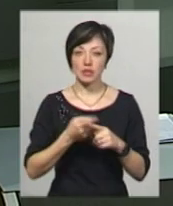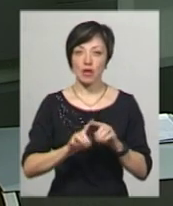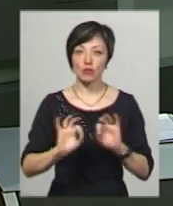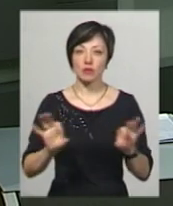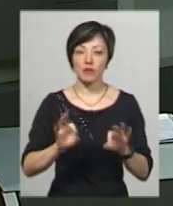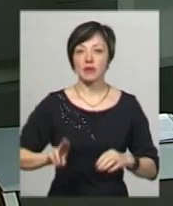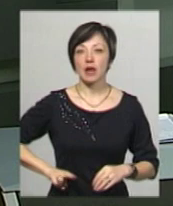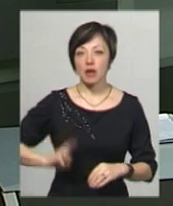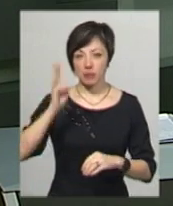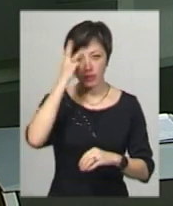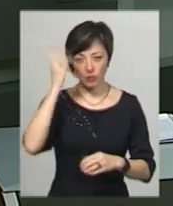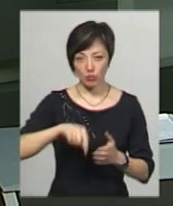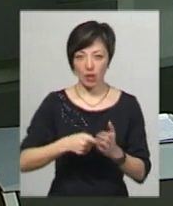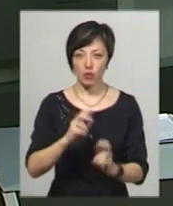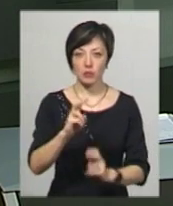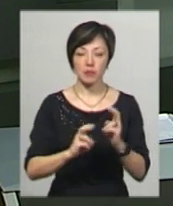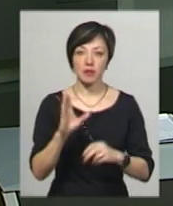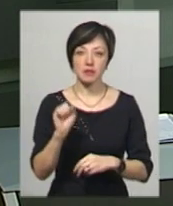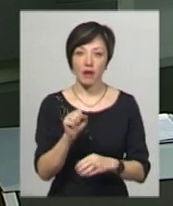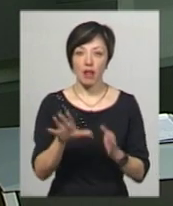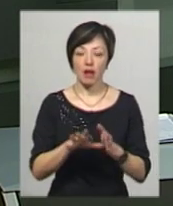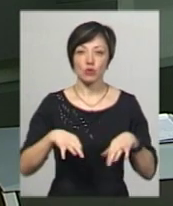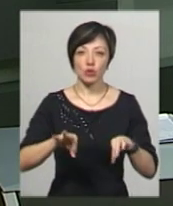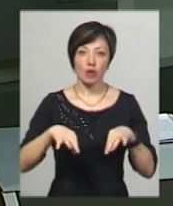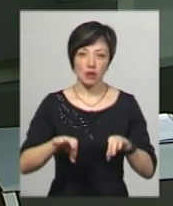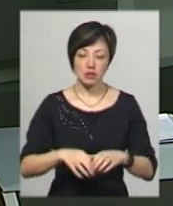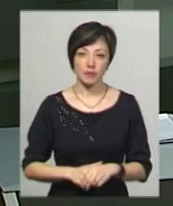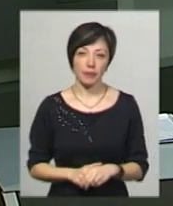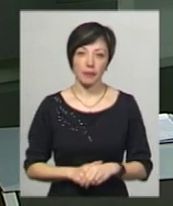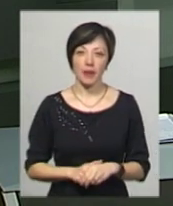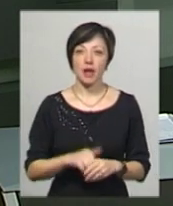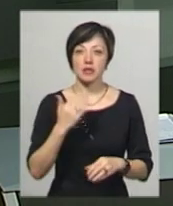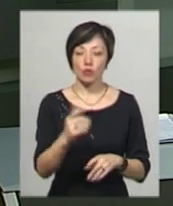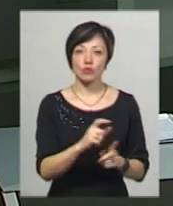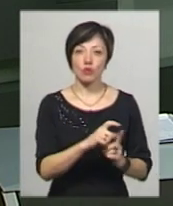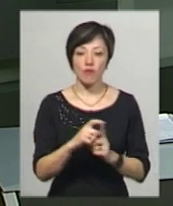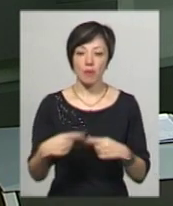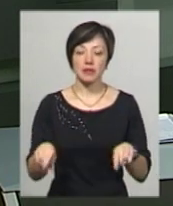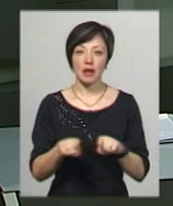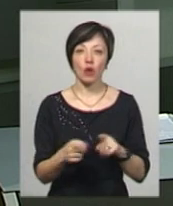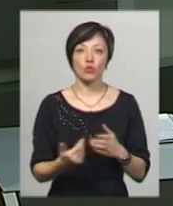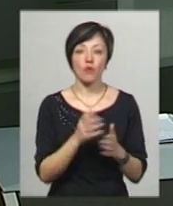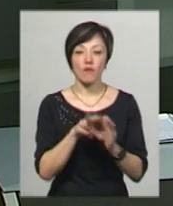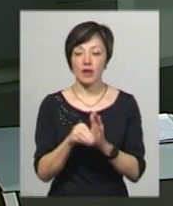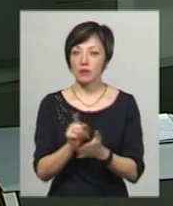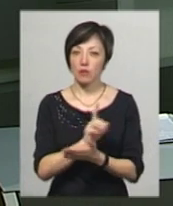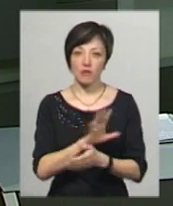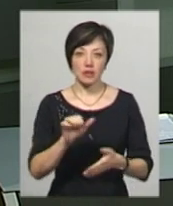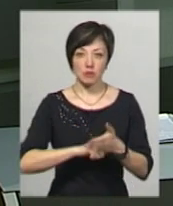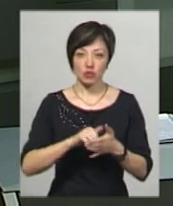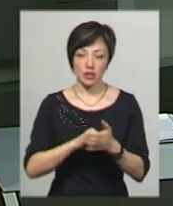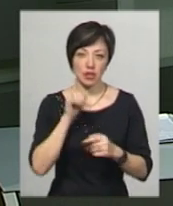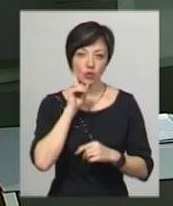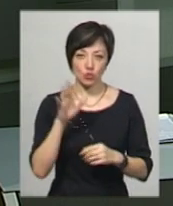розповів директор Хмельницького комунального підприємства «Електротранс» Віктор Паламарчук. За його словами, такі нововведення не повинні спричинити